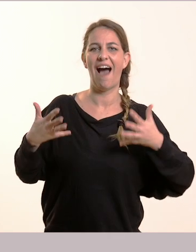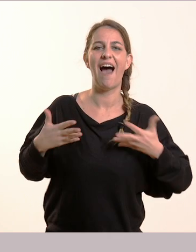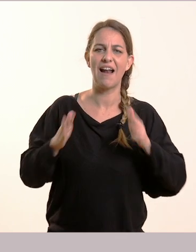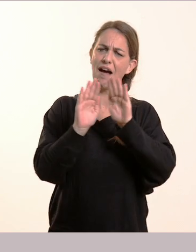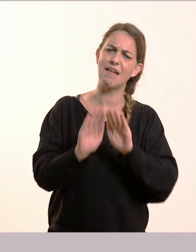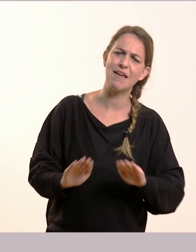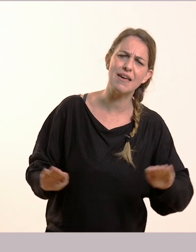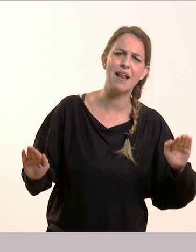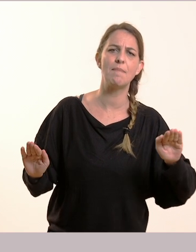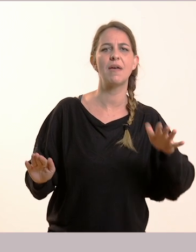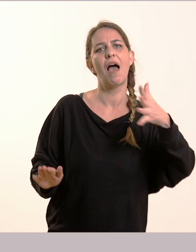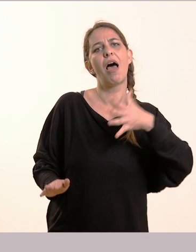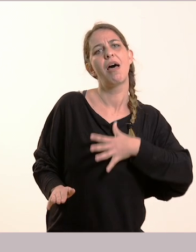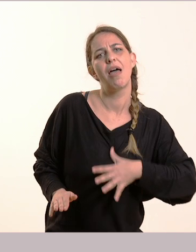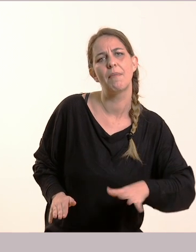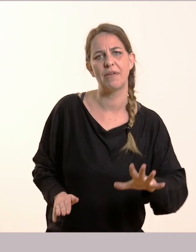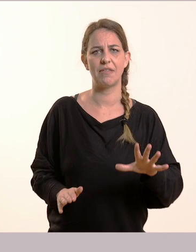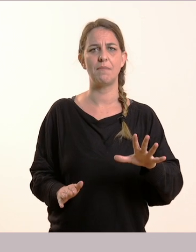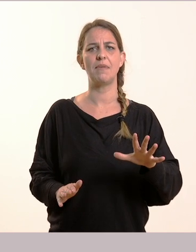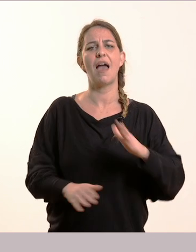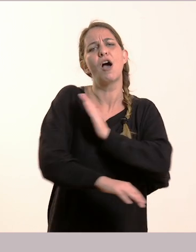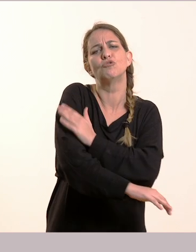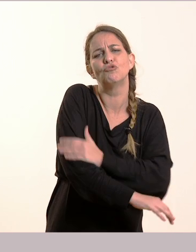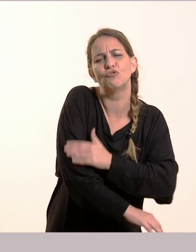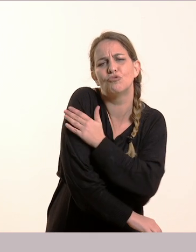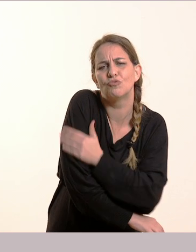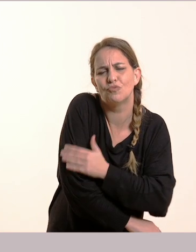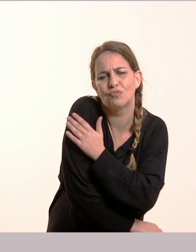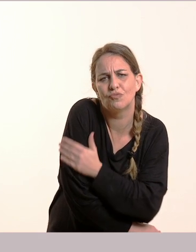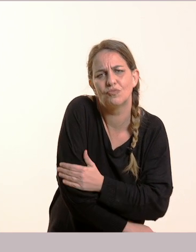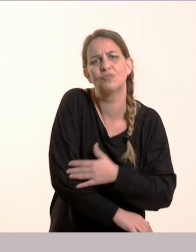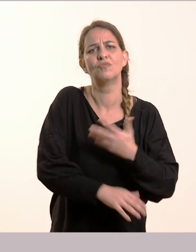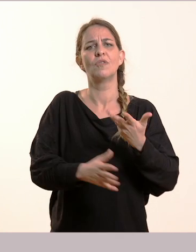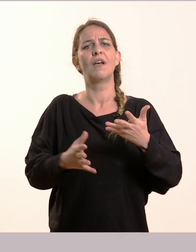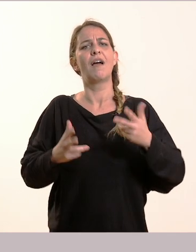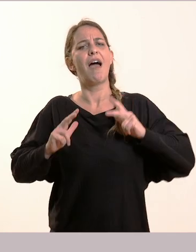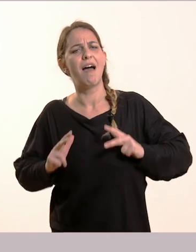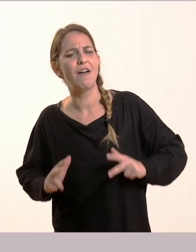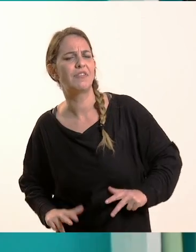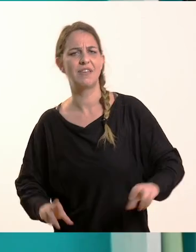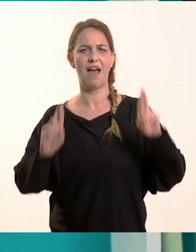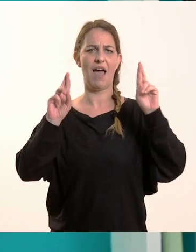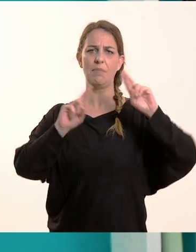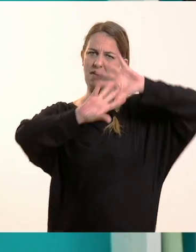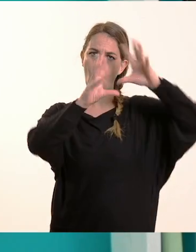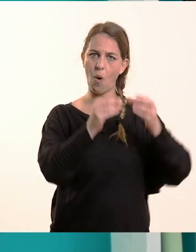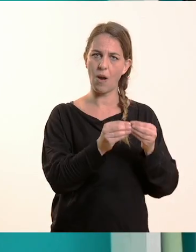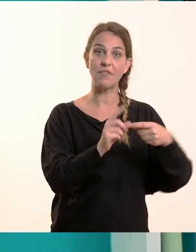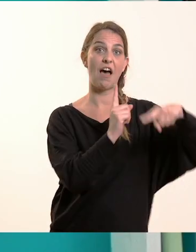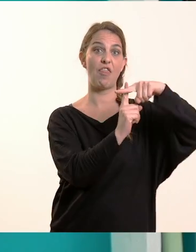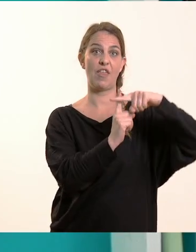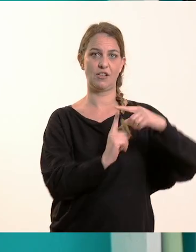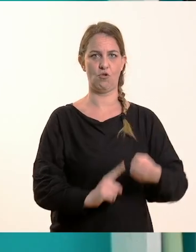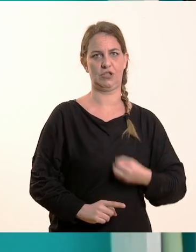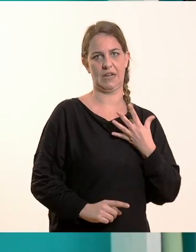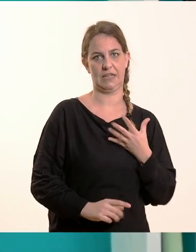επιθυμία, η στοργή, η τρυφερότητα, η ευτυχία, η ελπίδα. Όλα αυτά. Δυσάρεστα συναισθήματα